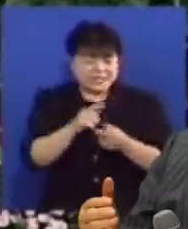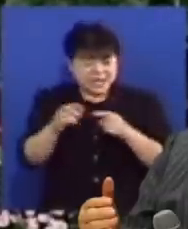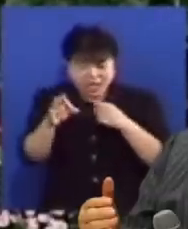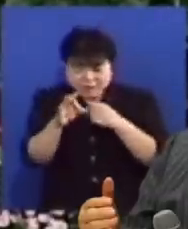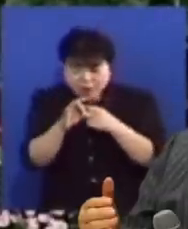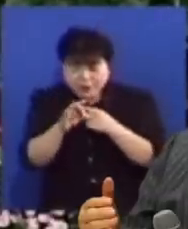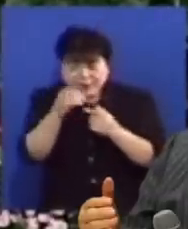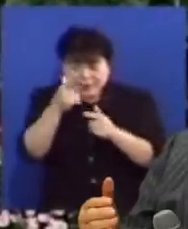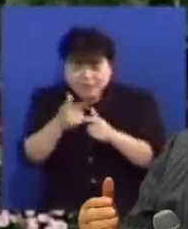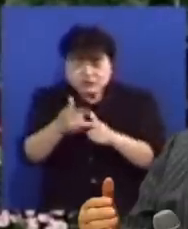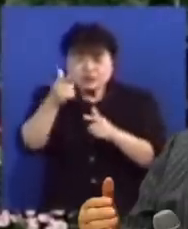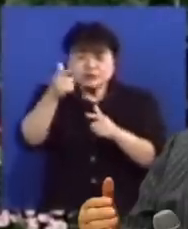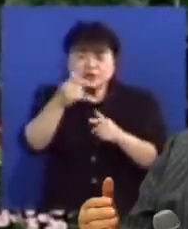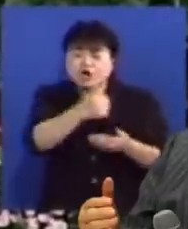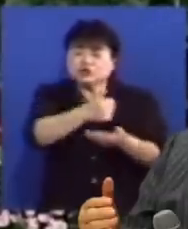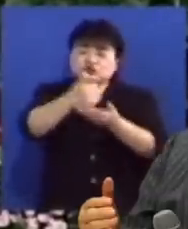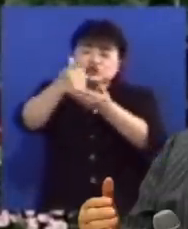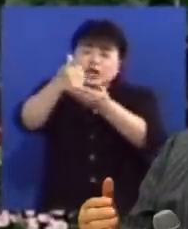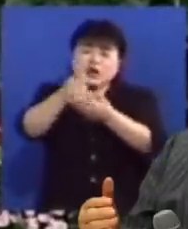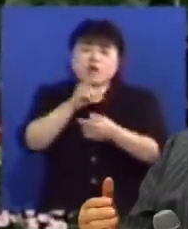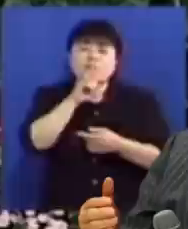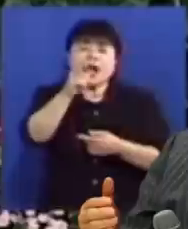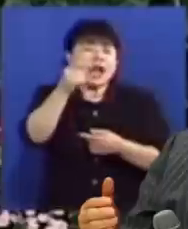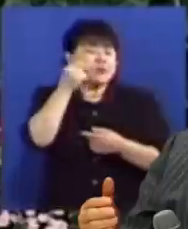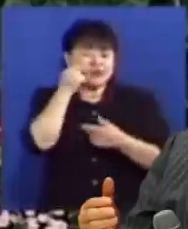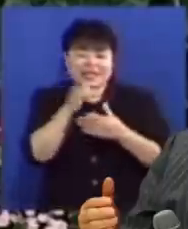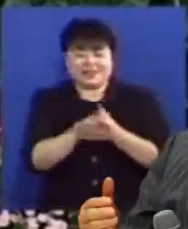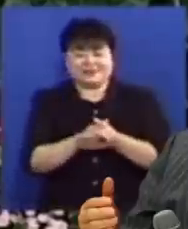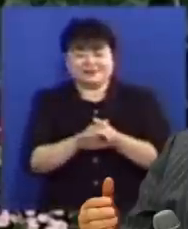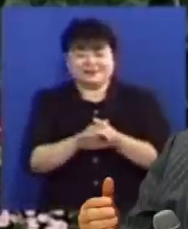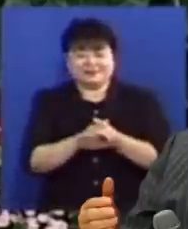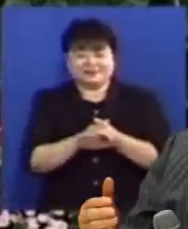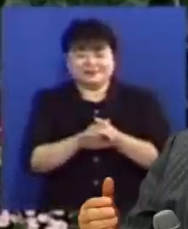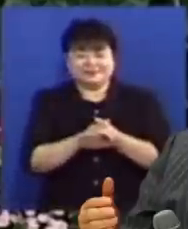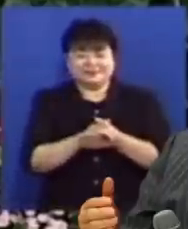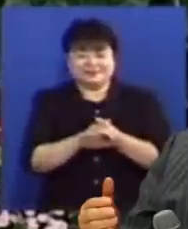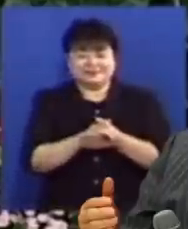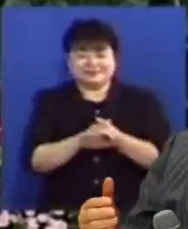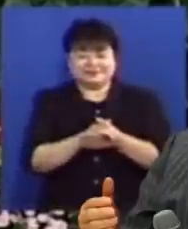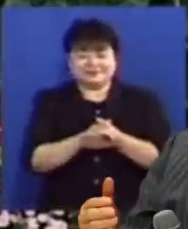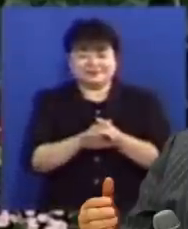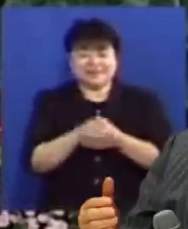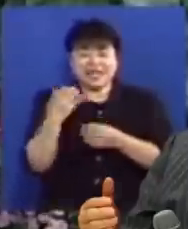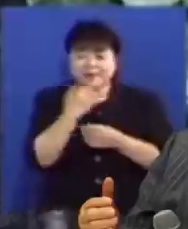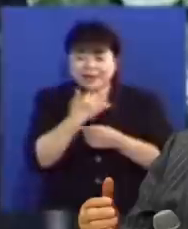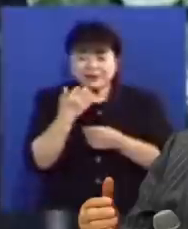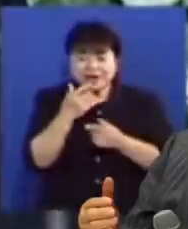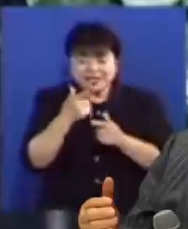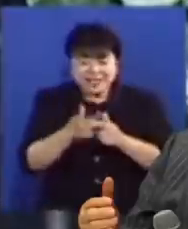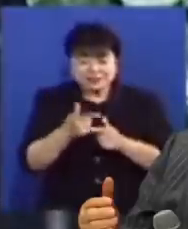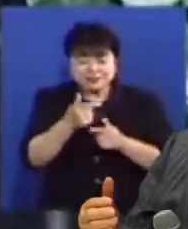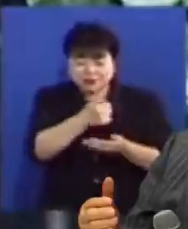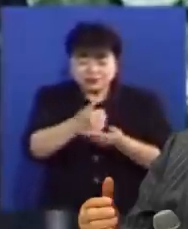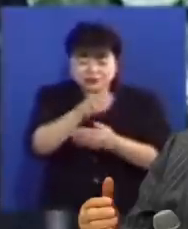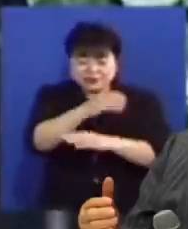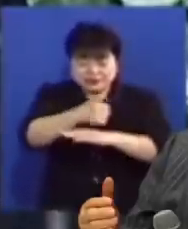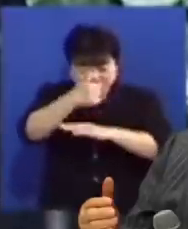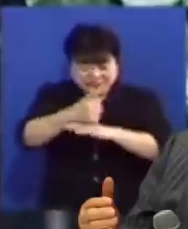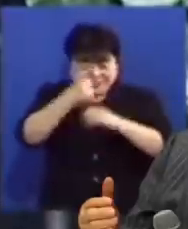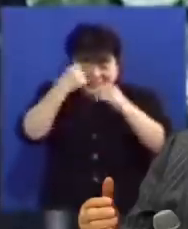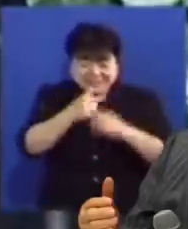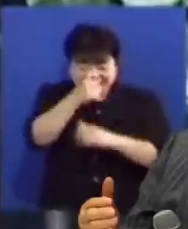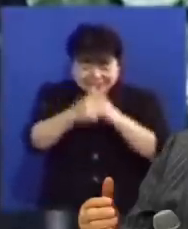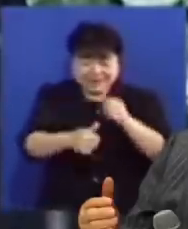누구든지 예수를 주시라고 할 수 없느니라 베드로가 예수 그리스도를 주는 그리스도시오